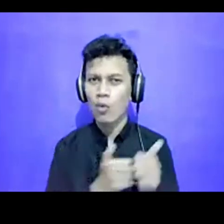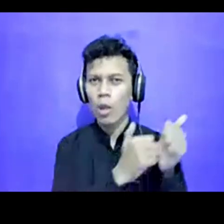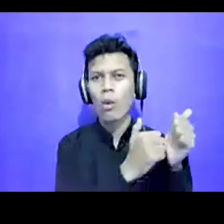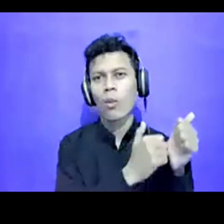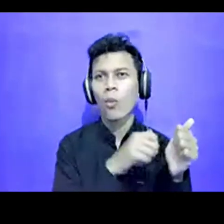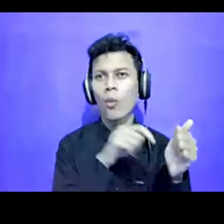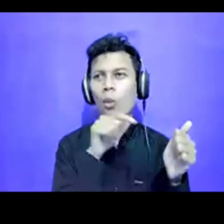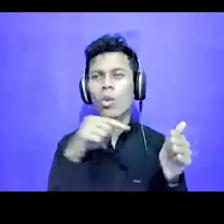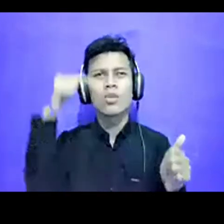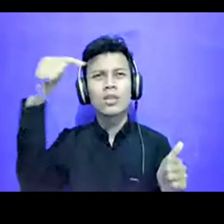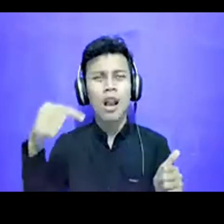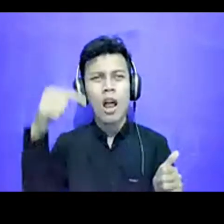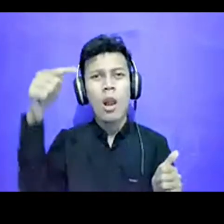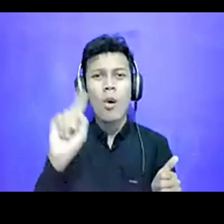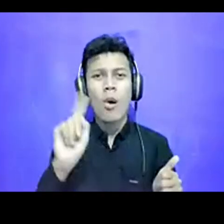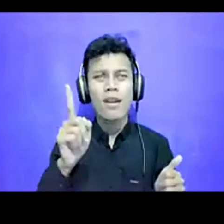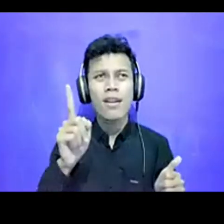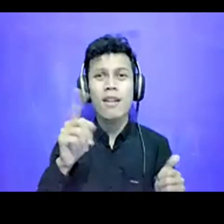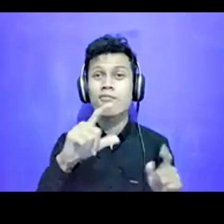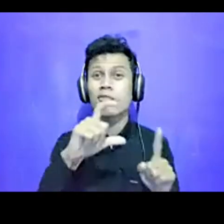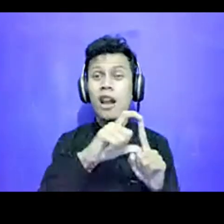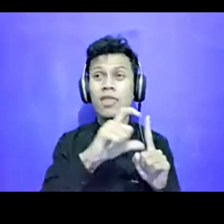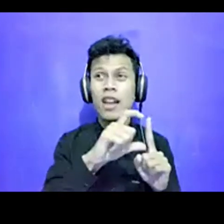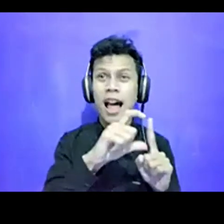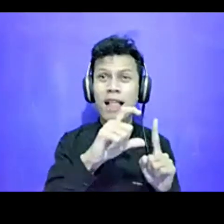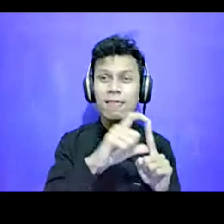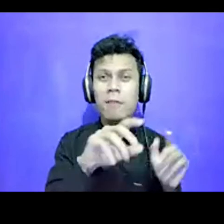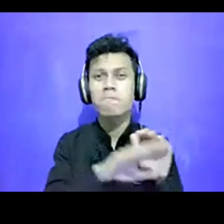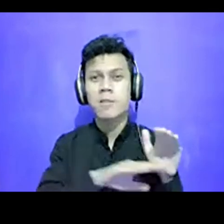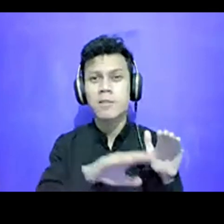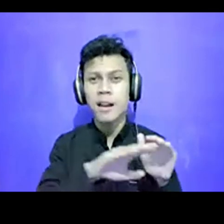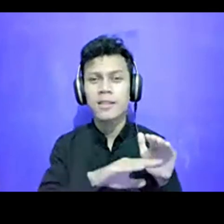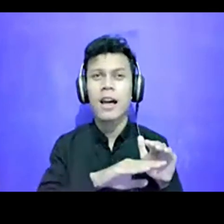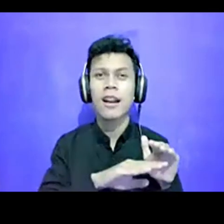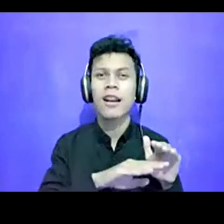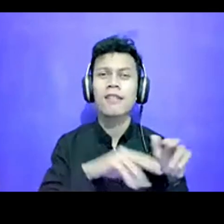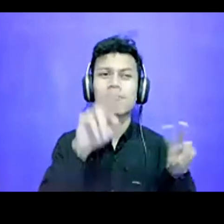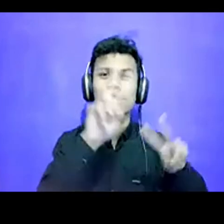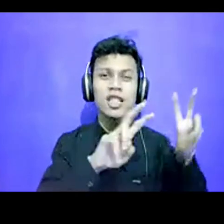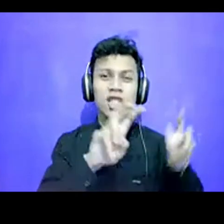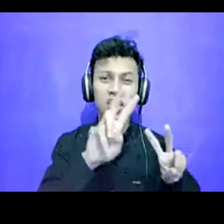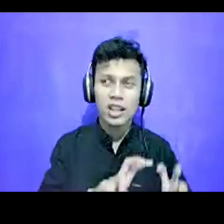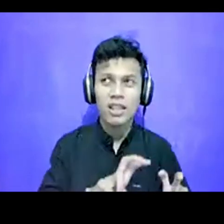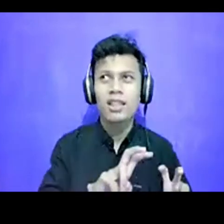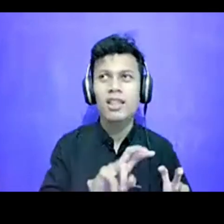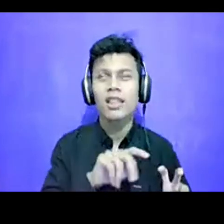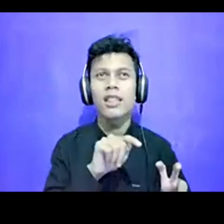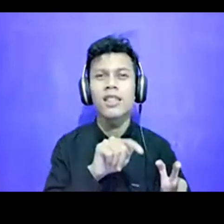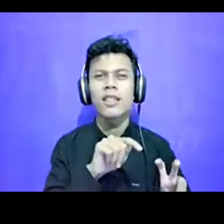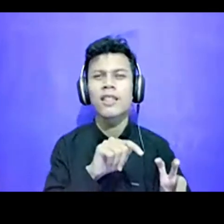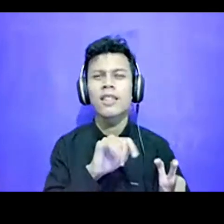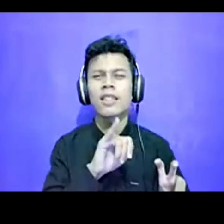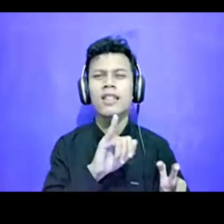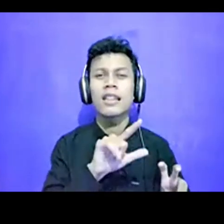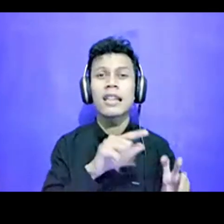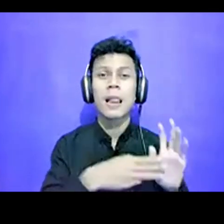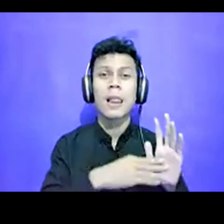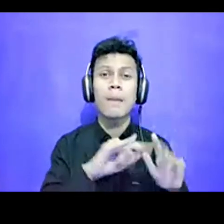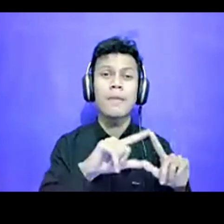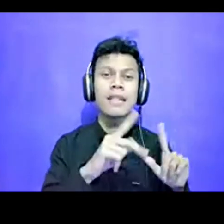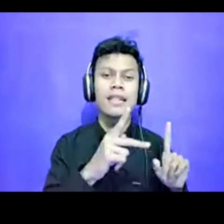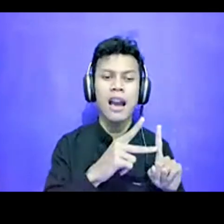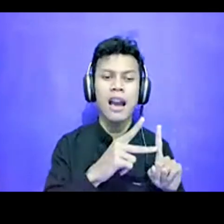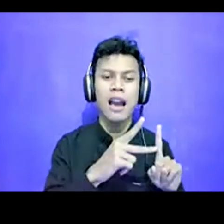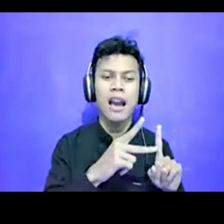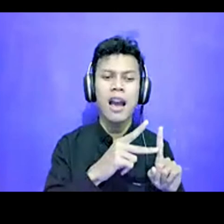selalu ada, di sana itu, data-data yang berdasarkan, riset, riset yang, ilmiah gitu, apakah emang, dari